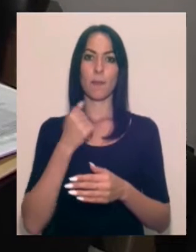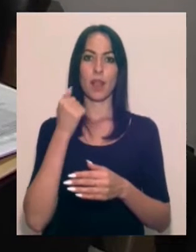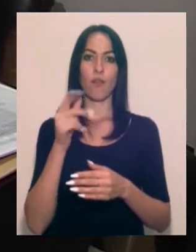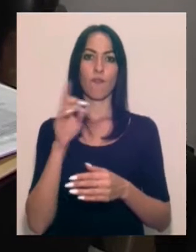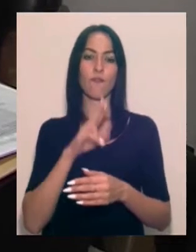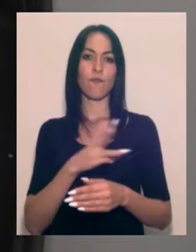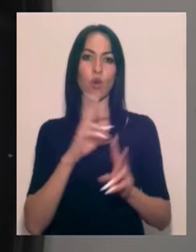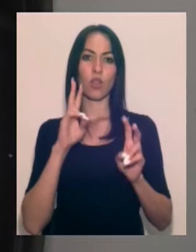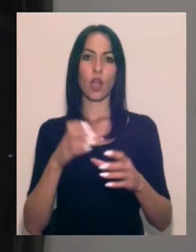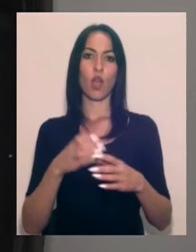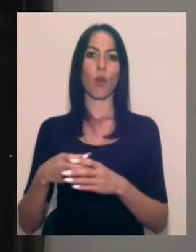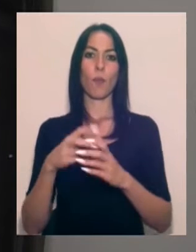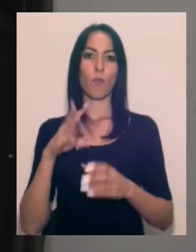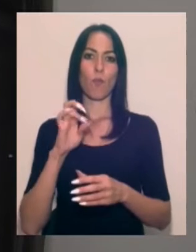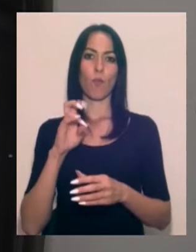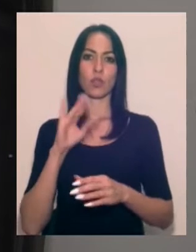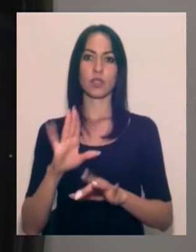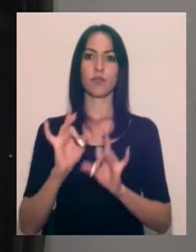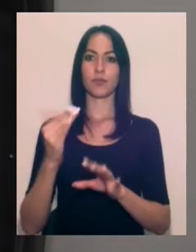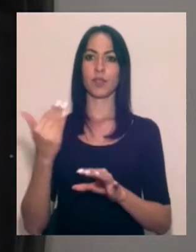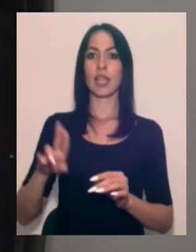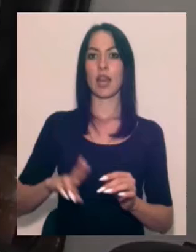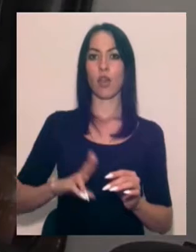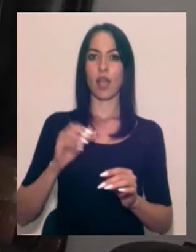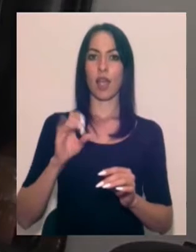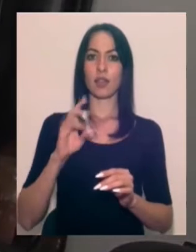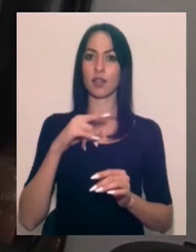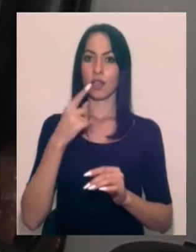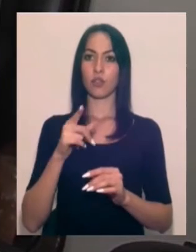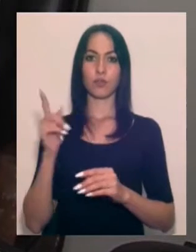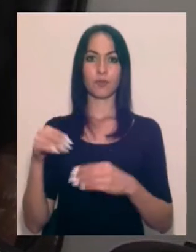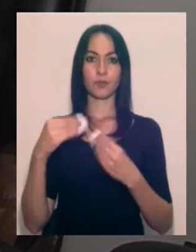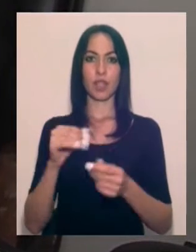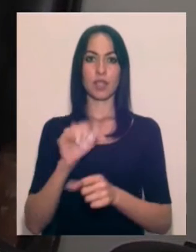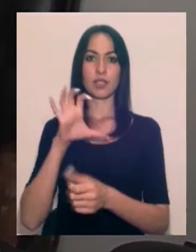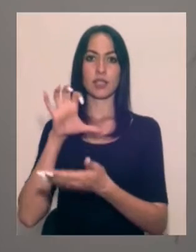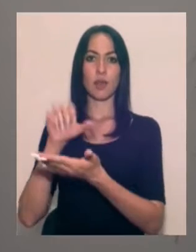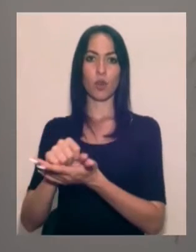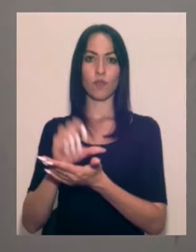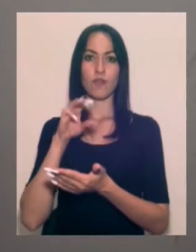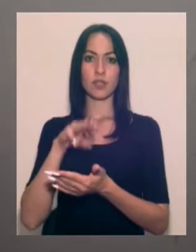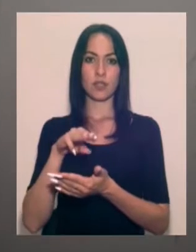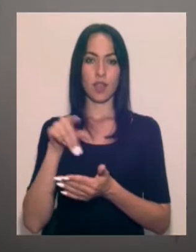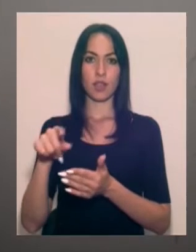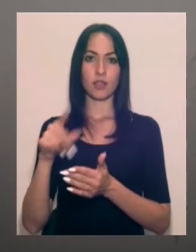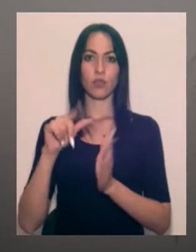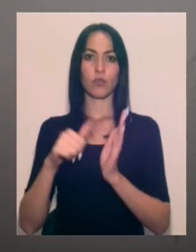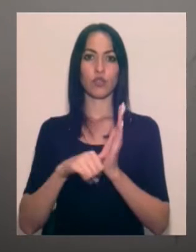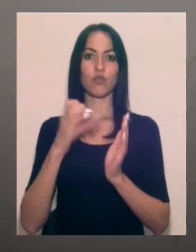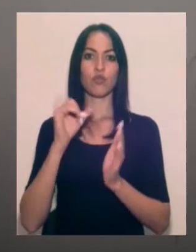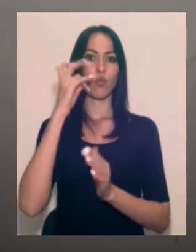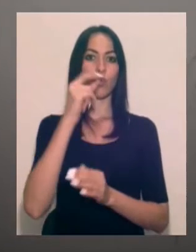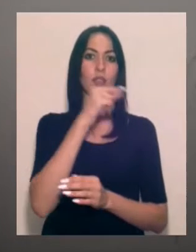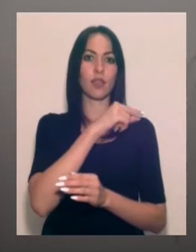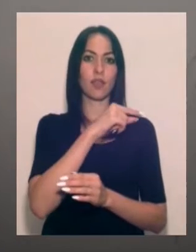розповіла його директорка Катерина Ножевнікова. Каже, постачальник забронював станцію для Любачівської лікарні у Києві. Вся історія, вона займає